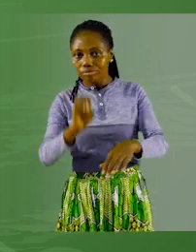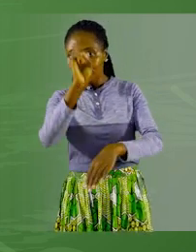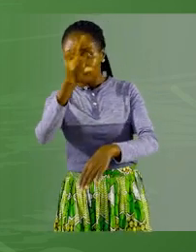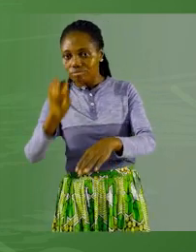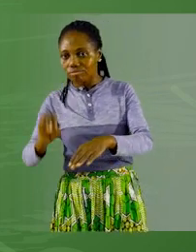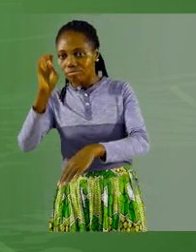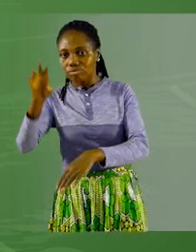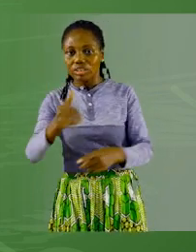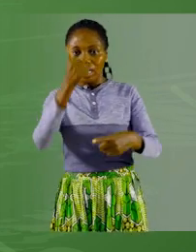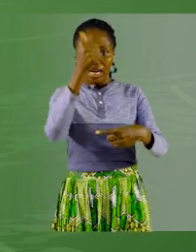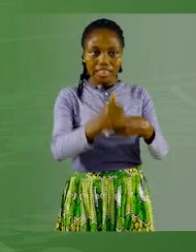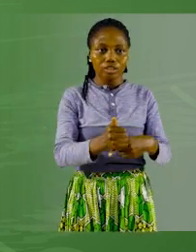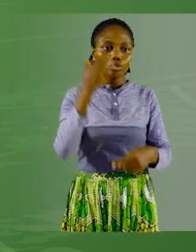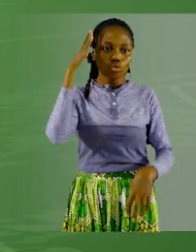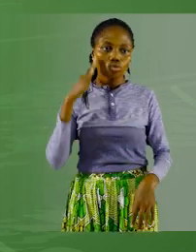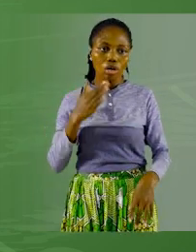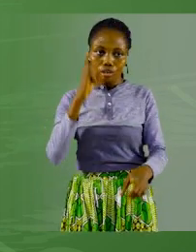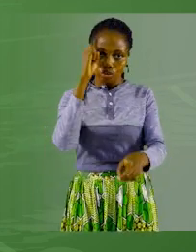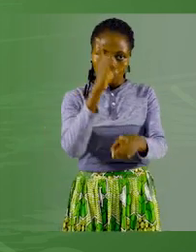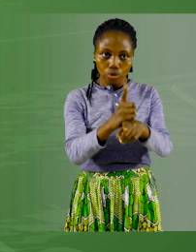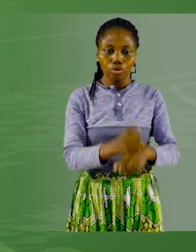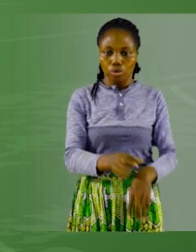Je vous donne quelques minutes.